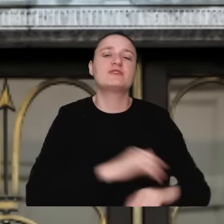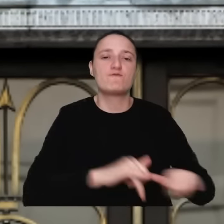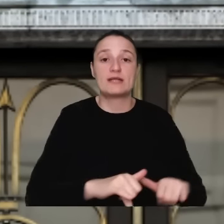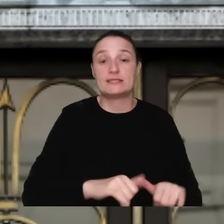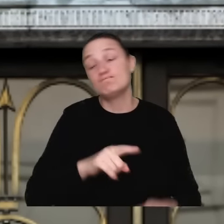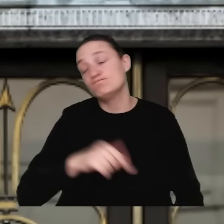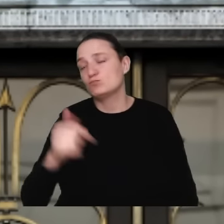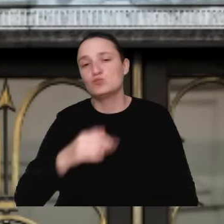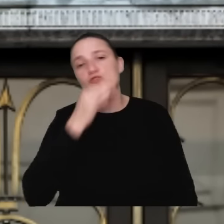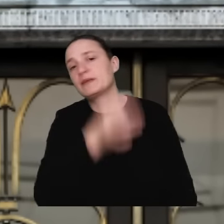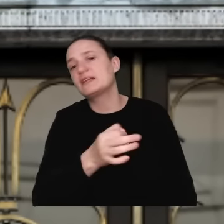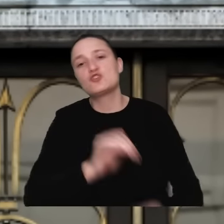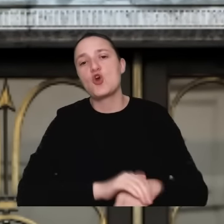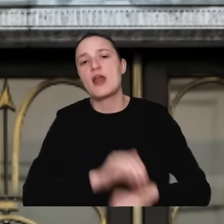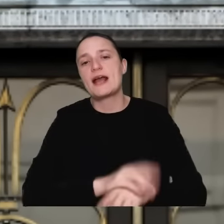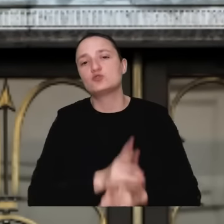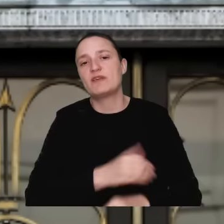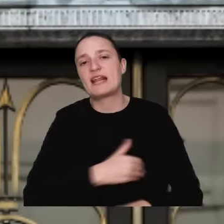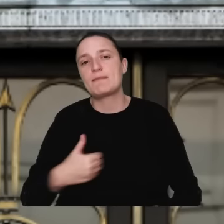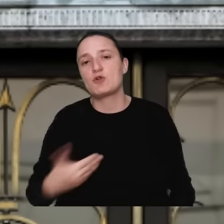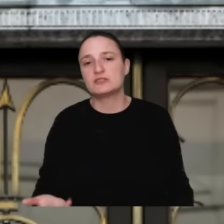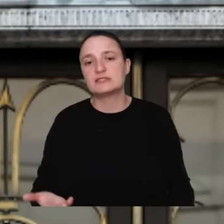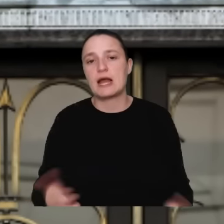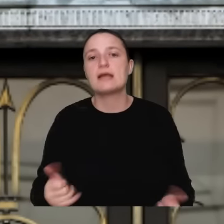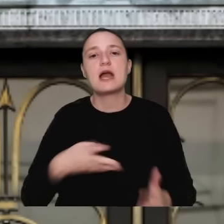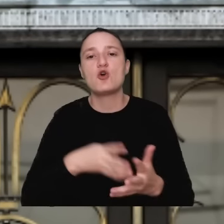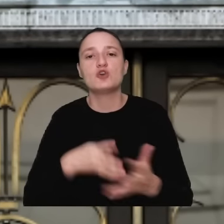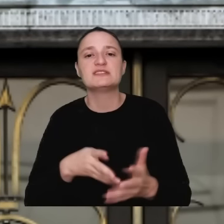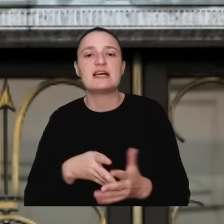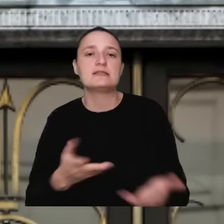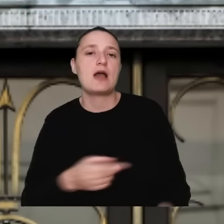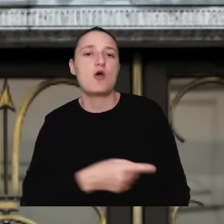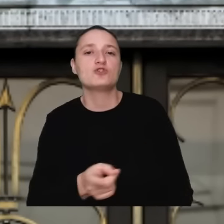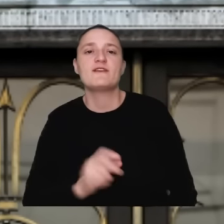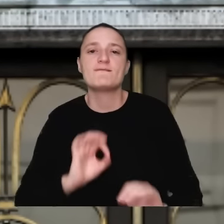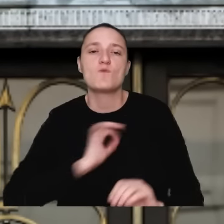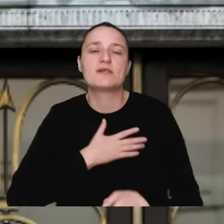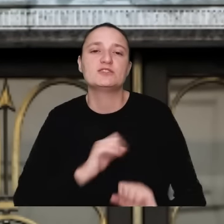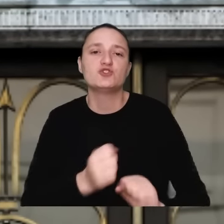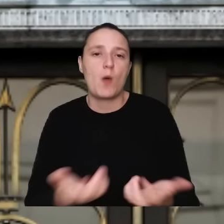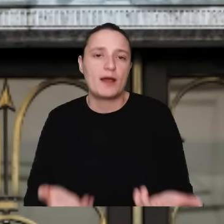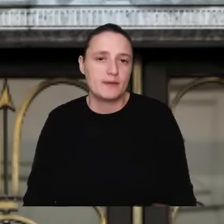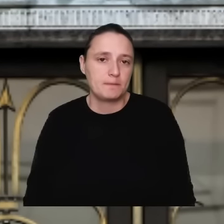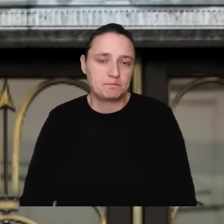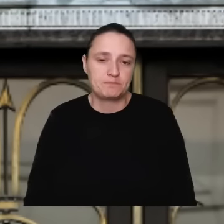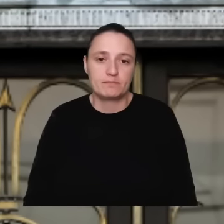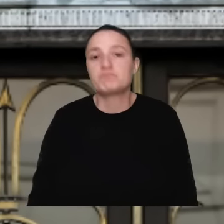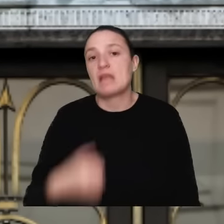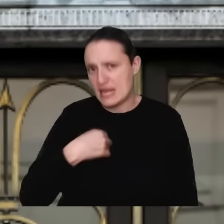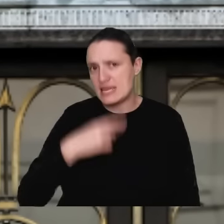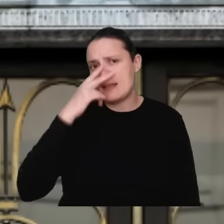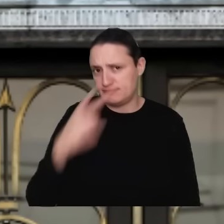kolegów z suwerennej Polski, jak oceniają to swoje działanie tam. Spotykam się z takimi